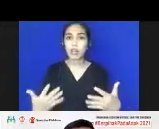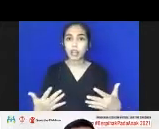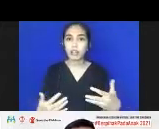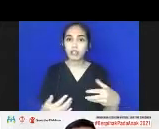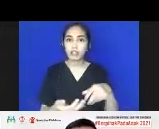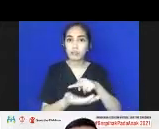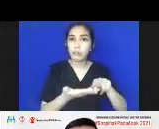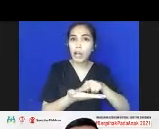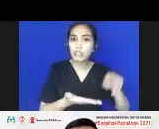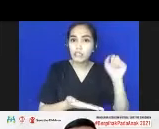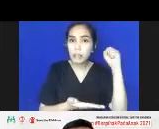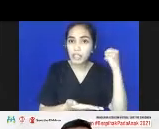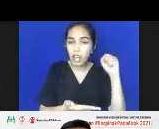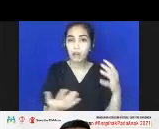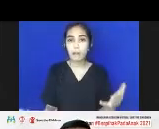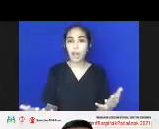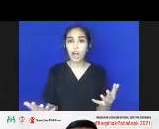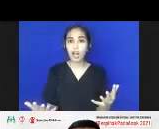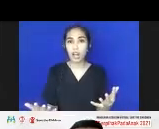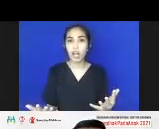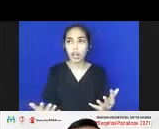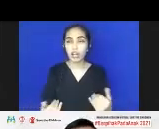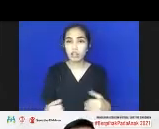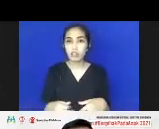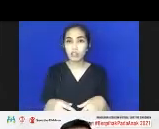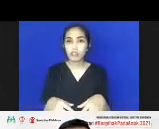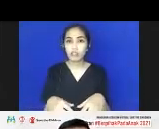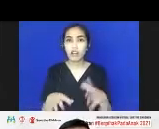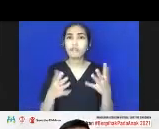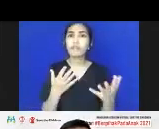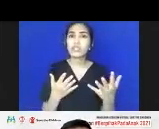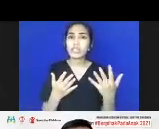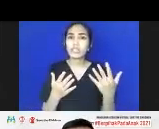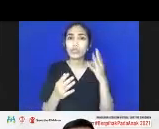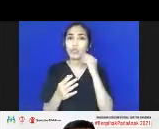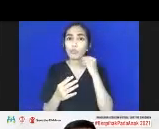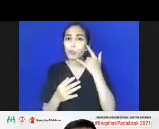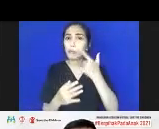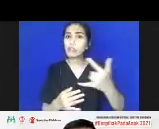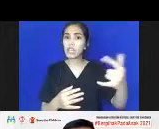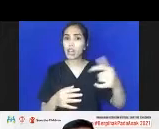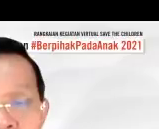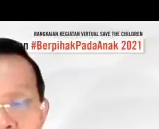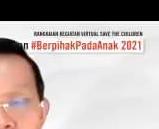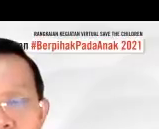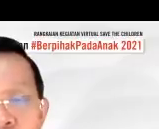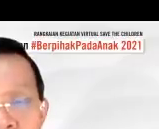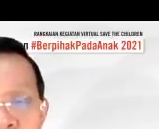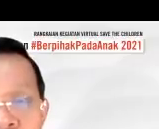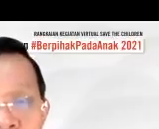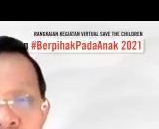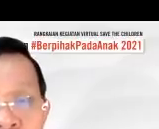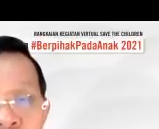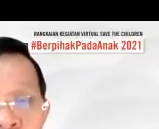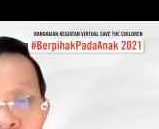Padahal umur harapan hidupnya nanti menjadi sekitar 75 tahun. Jadi betapa gelapnya kehidupan mereka kalau pada usia